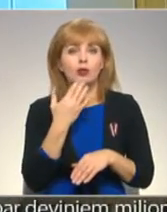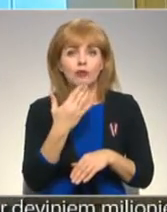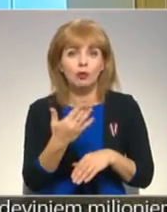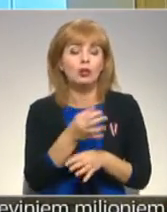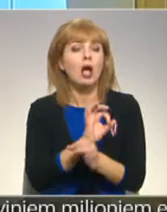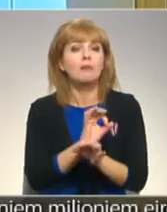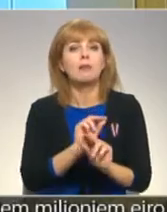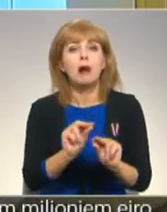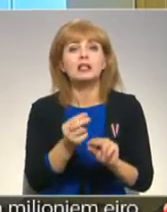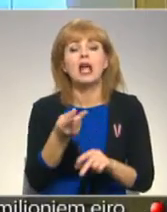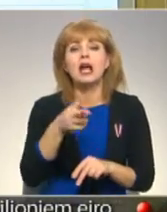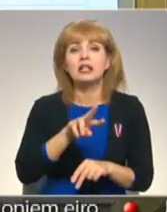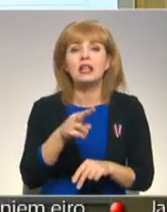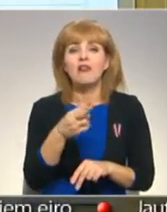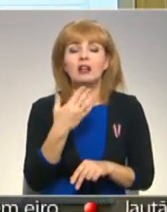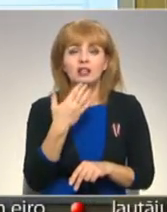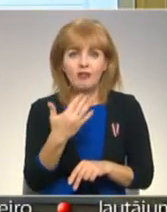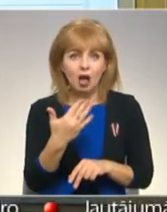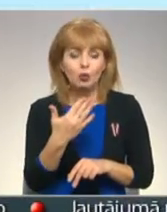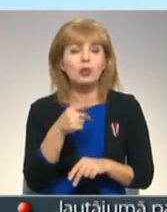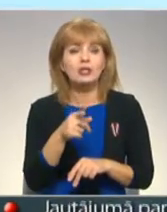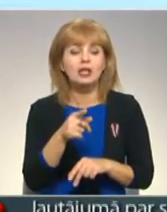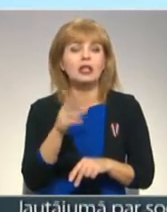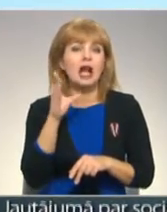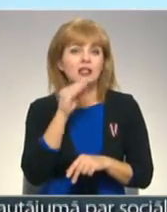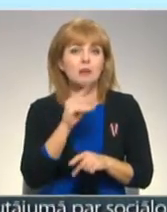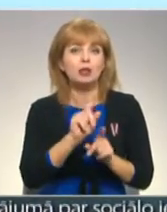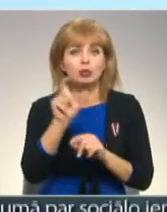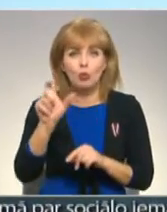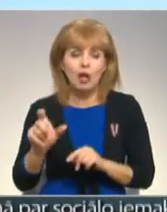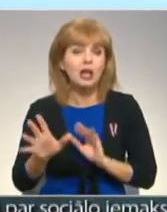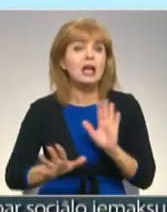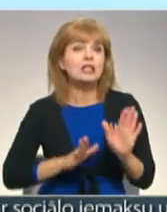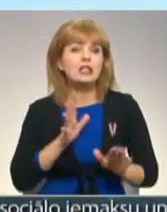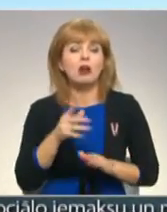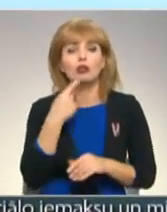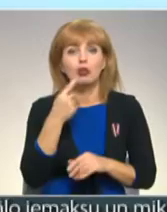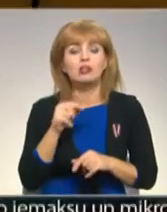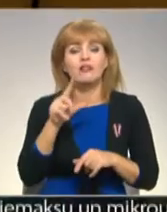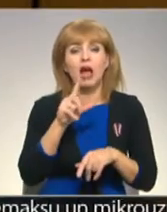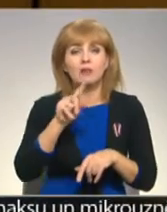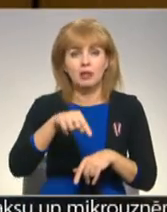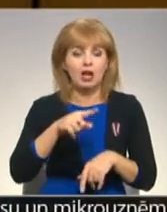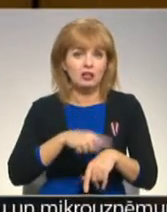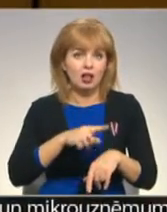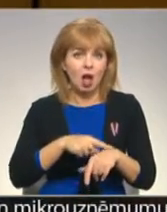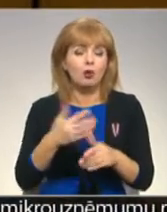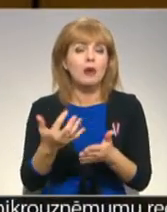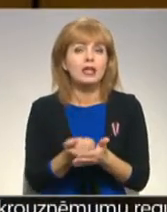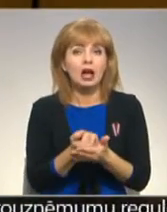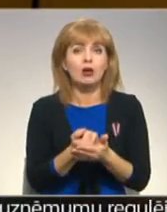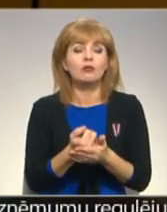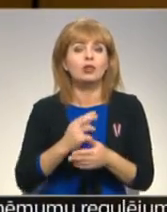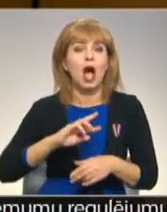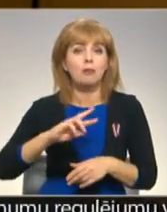pasniegšana bilingvāli – tas arī izaicinājums skolotājai, lai gan sagatošanā šīm stundām prasa vairāk laika ieguvums apusējas.